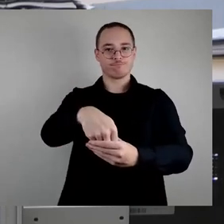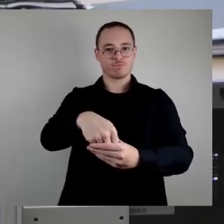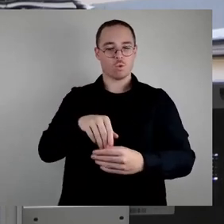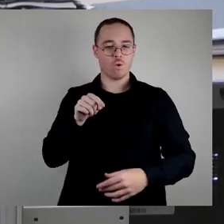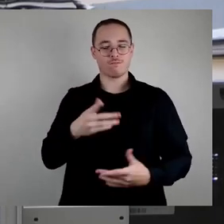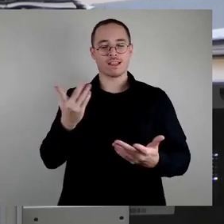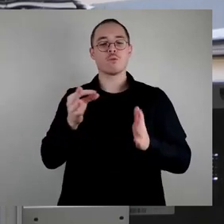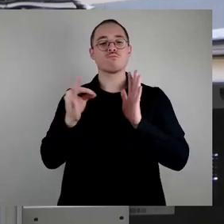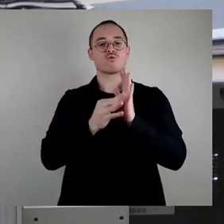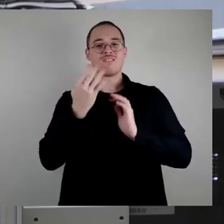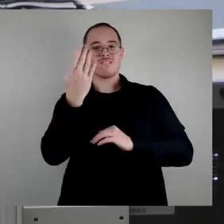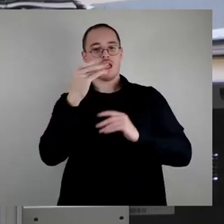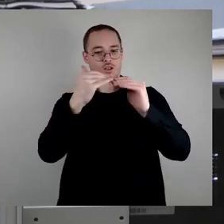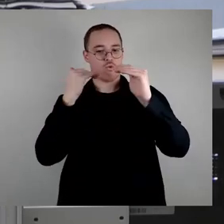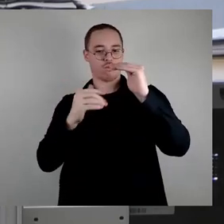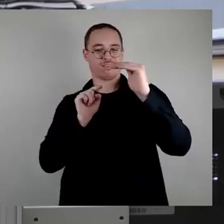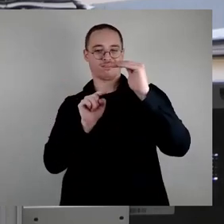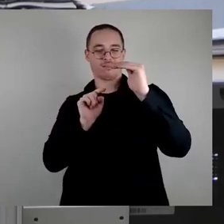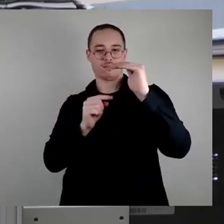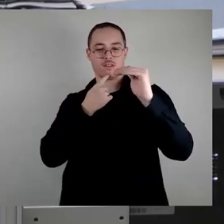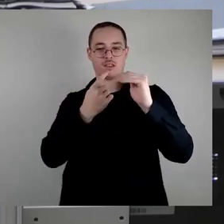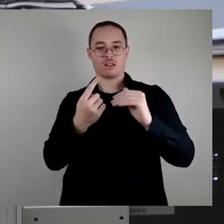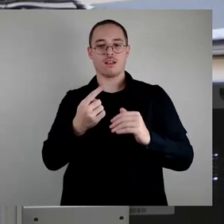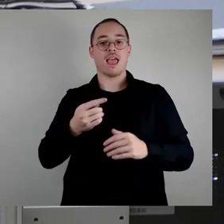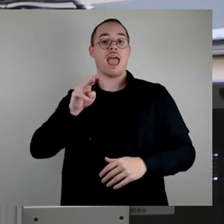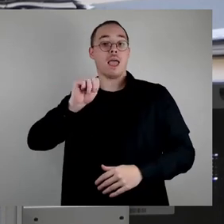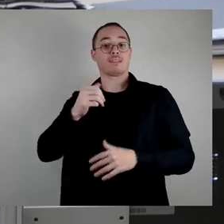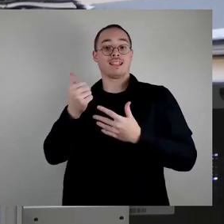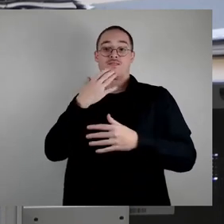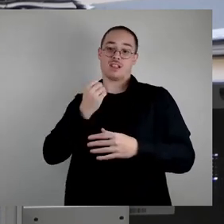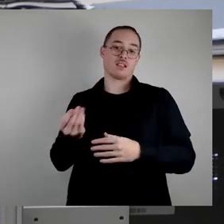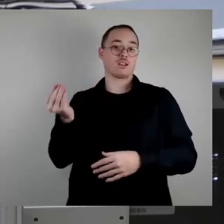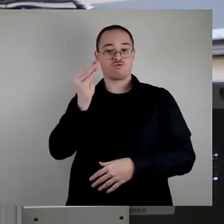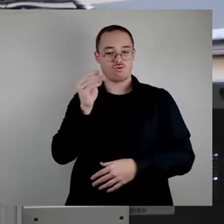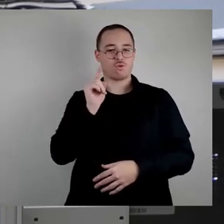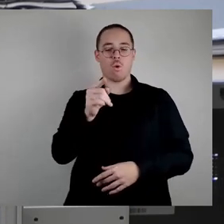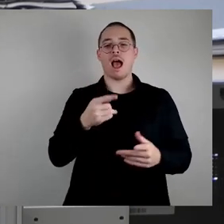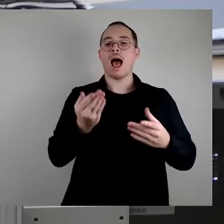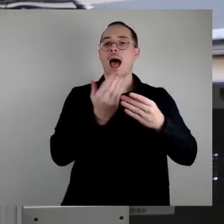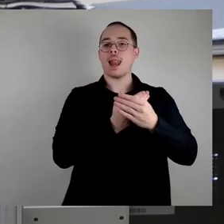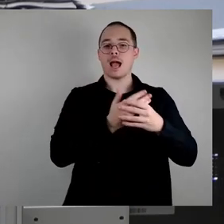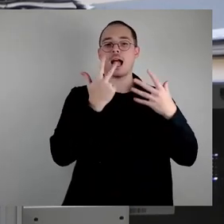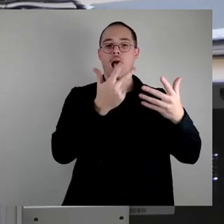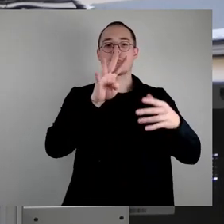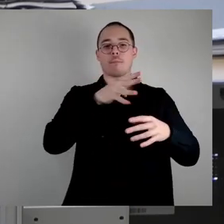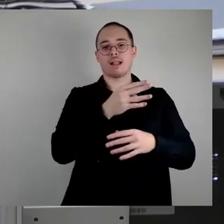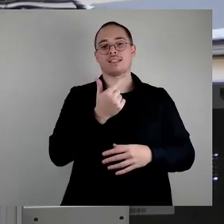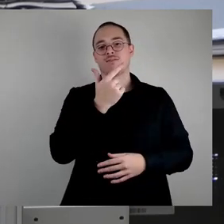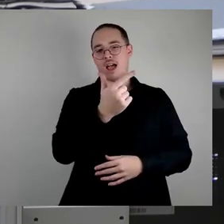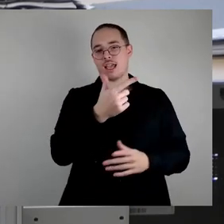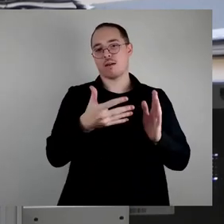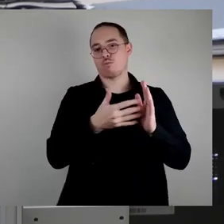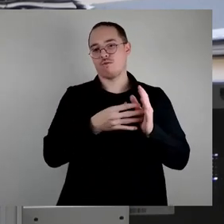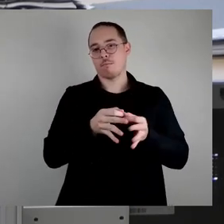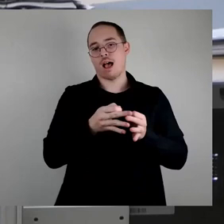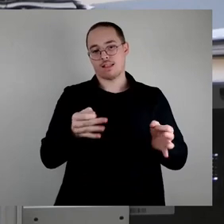4, ergänzend ist die Maßnahme M6, welche aktuell in der Anlage 8, Tabelle 2, geprüfte Maßnahmen enthalten ist, noch einmal